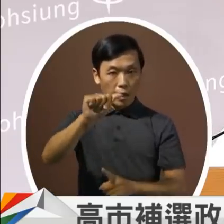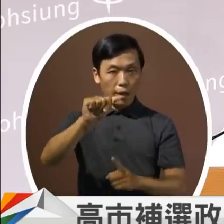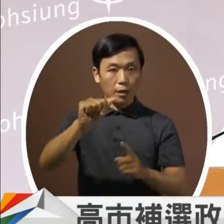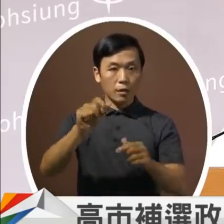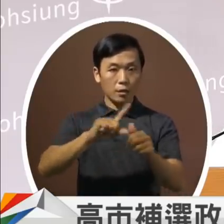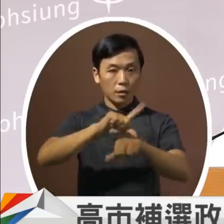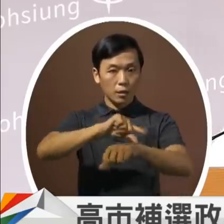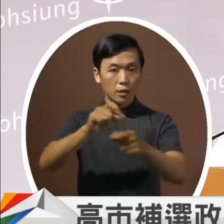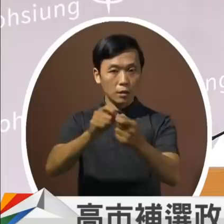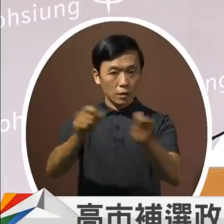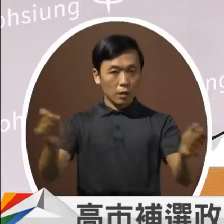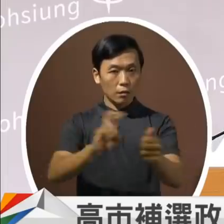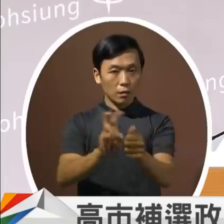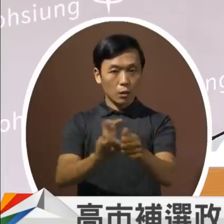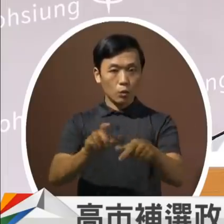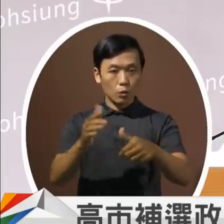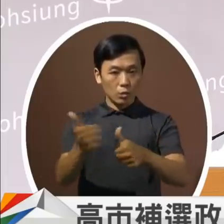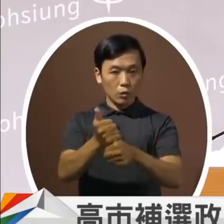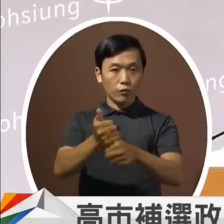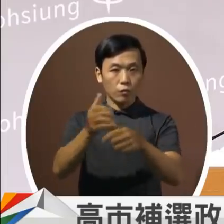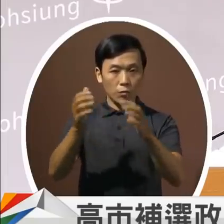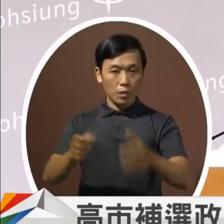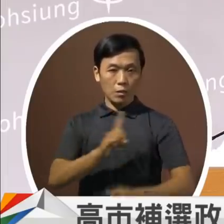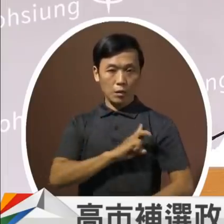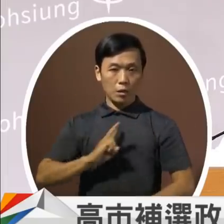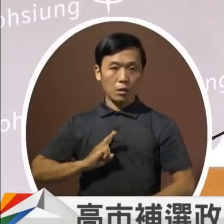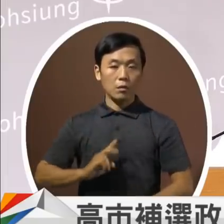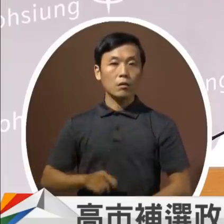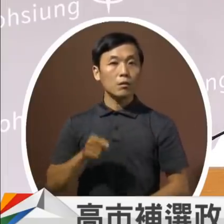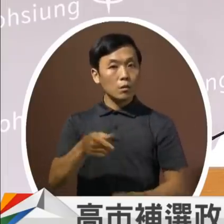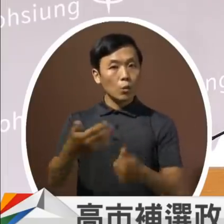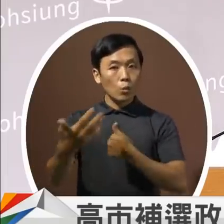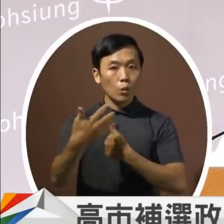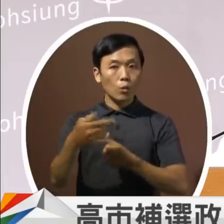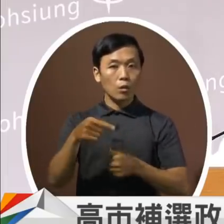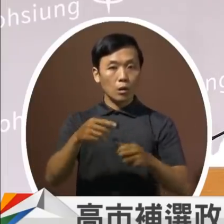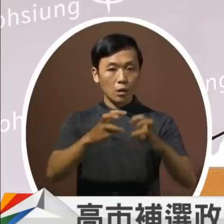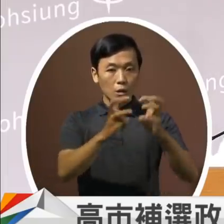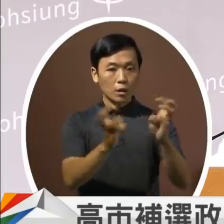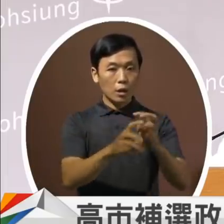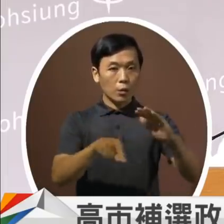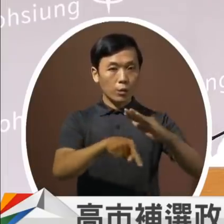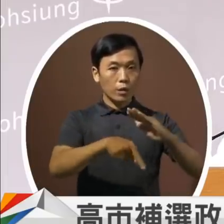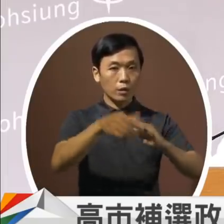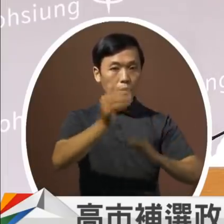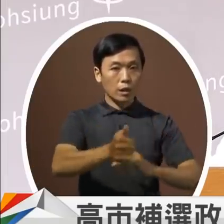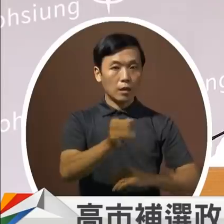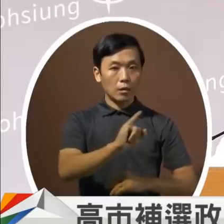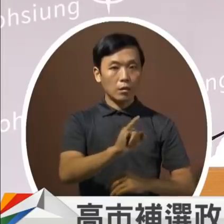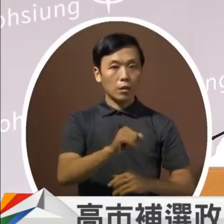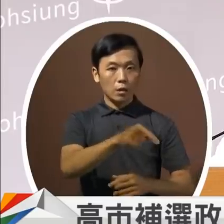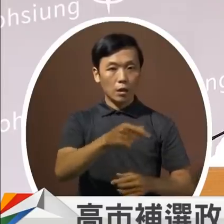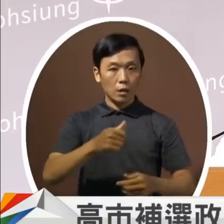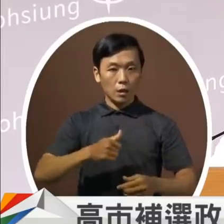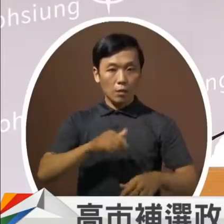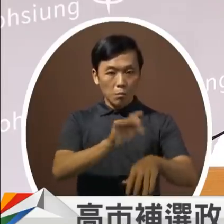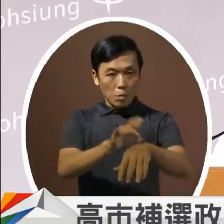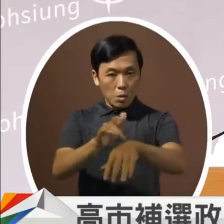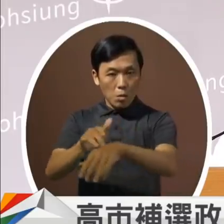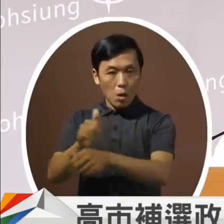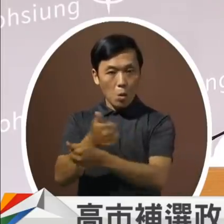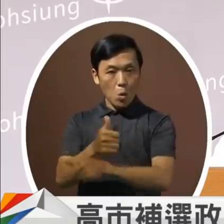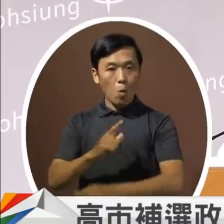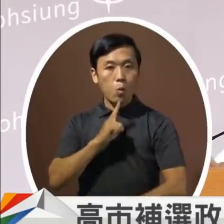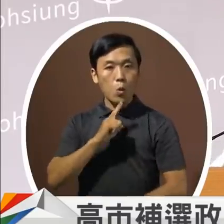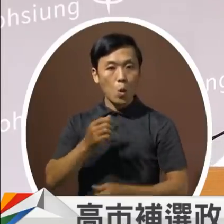心这个问题其实杨院长是在实务上有非常丰富的经验